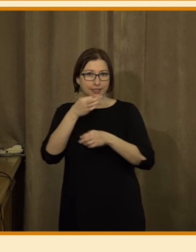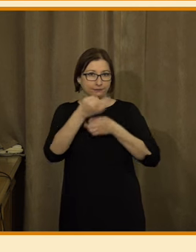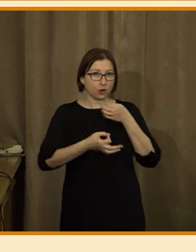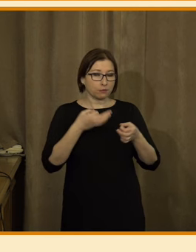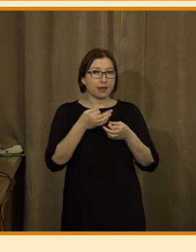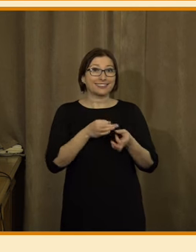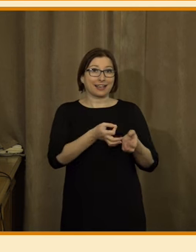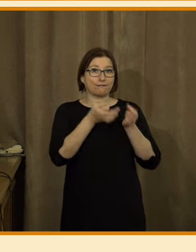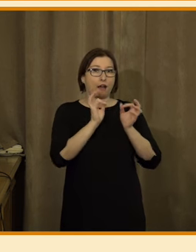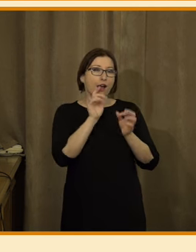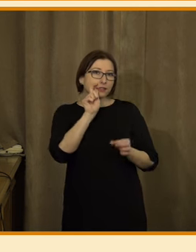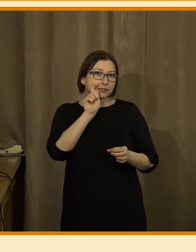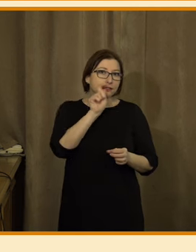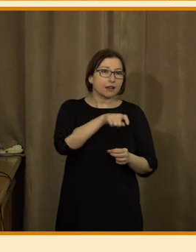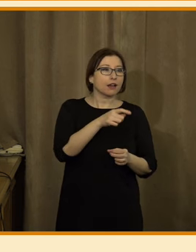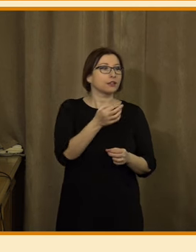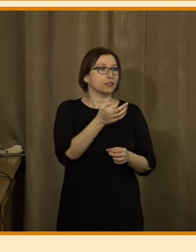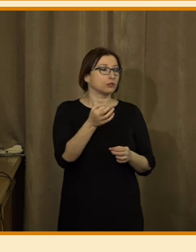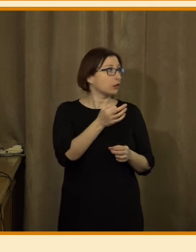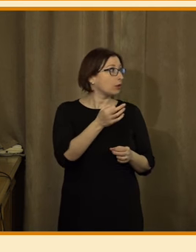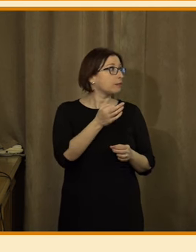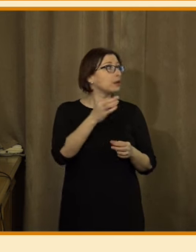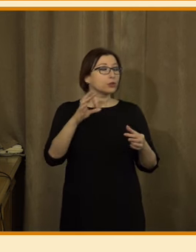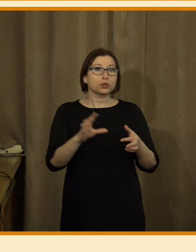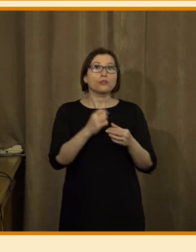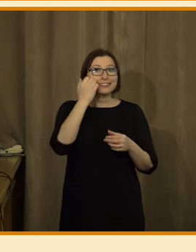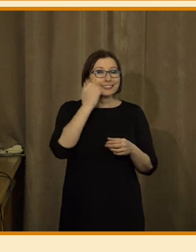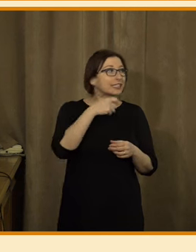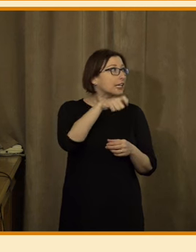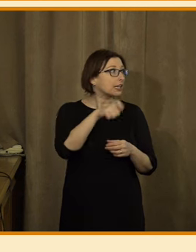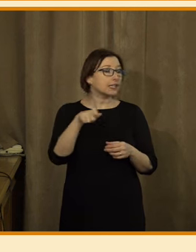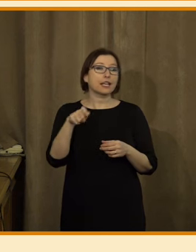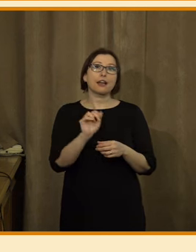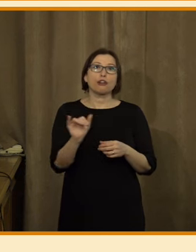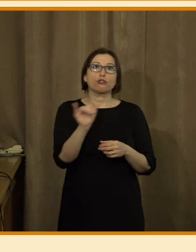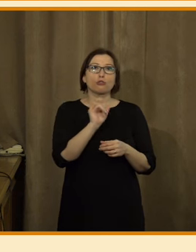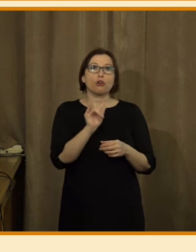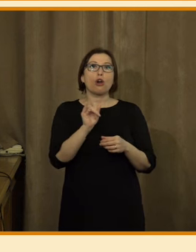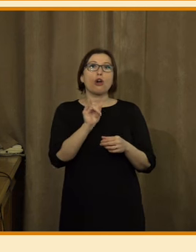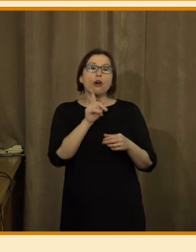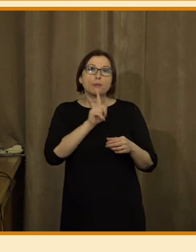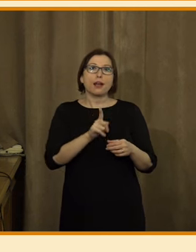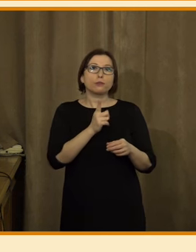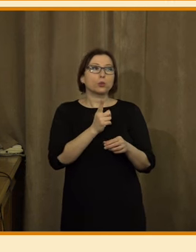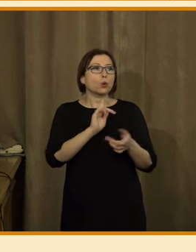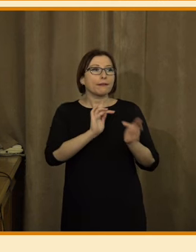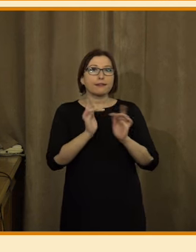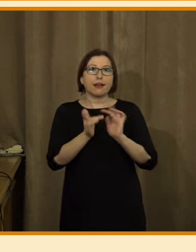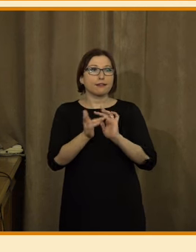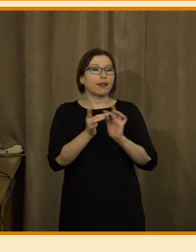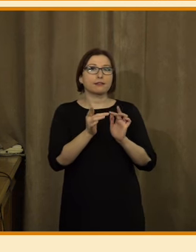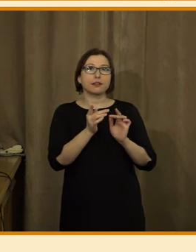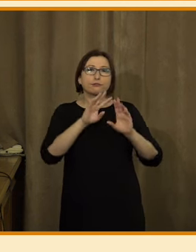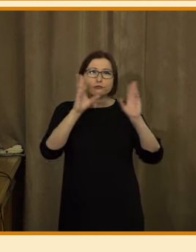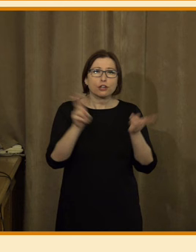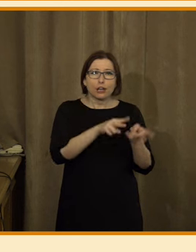Ten kvalitativní se zaměřil vlastně na lidi, kteří jsou nějakým způsobem digitálně vyloučení nebo ohrožení digitálním